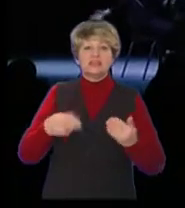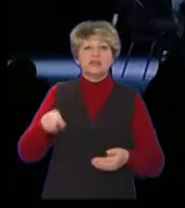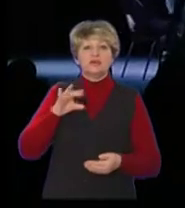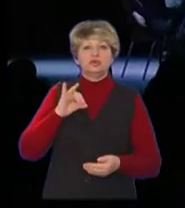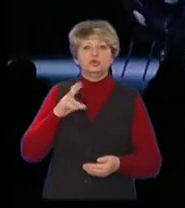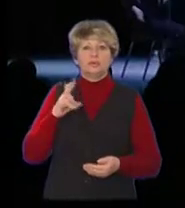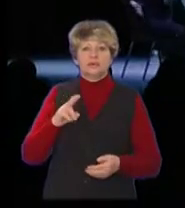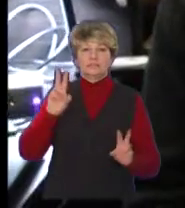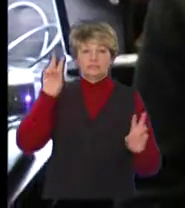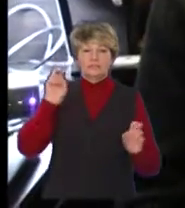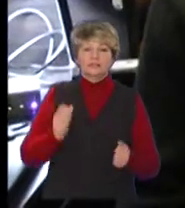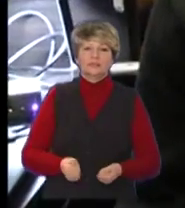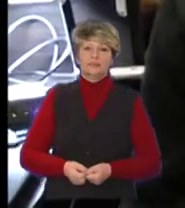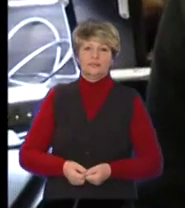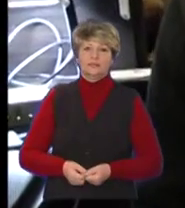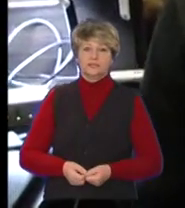«Дуб».